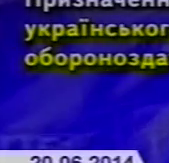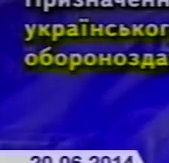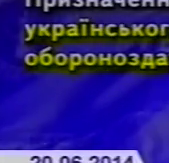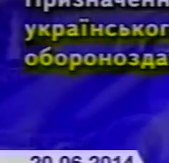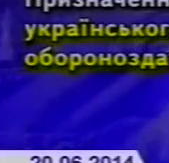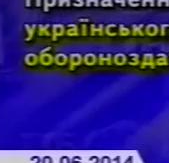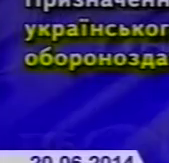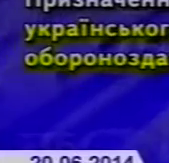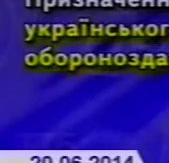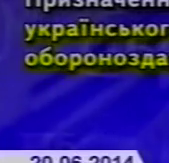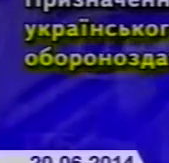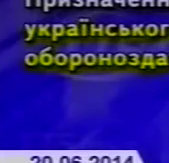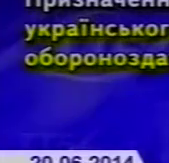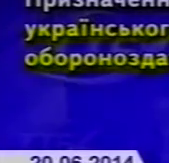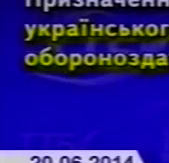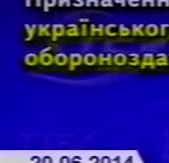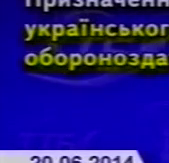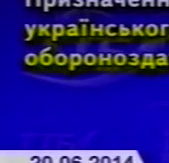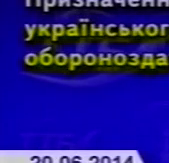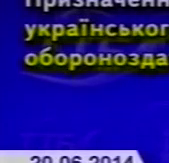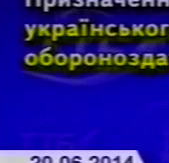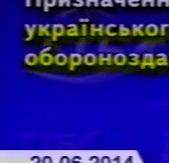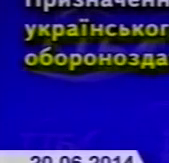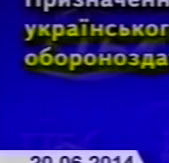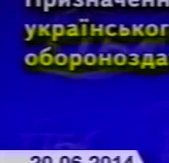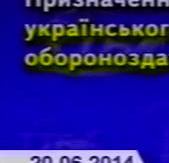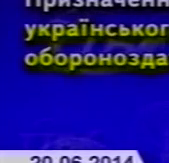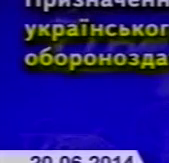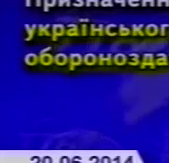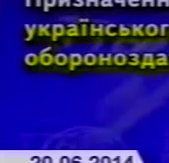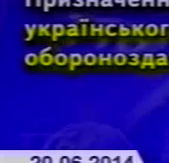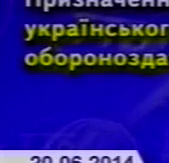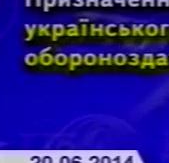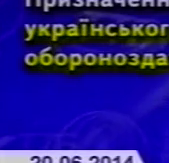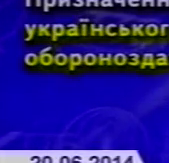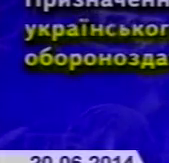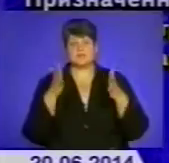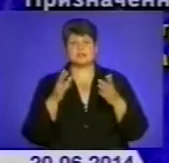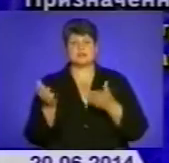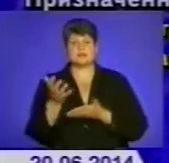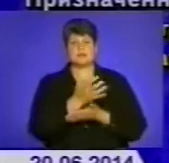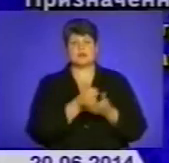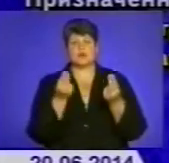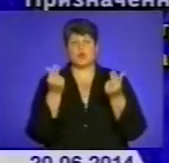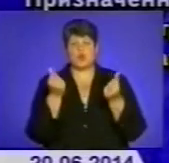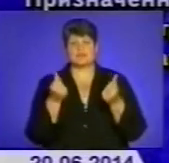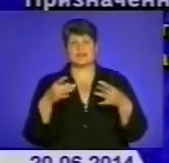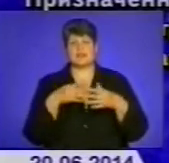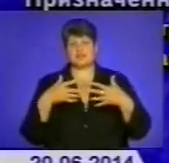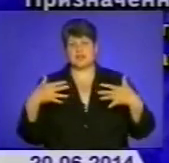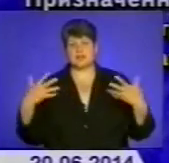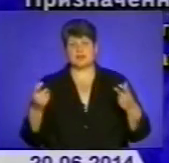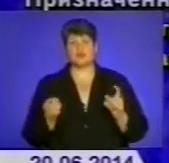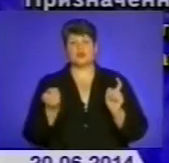Незабаром на театральному майдані буде розміщено наметштабу, у якому проводитиметься збір коштів речей і продуктів.